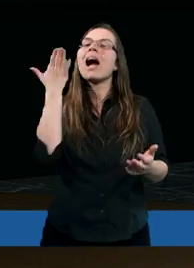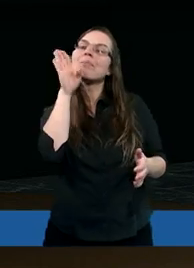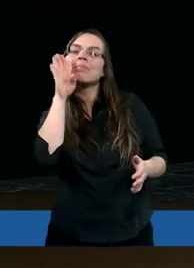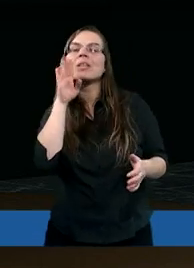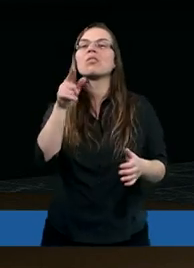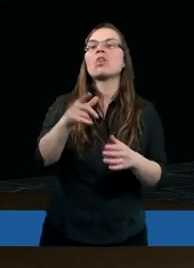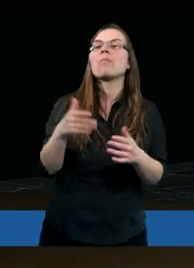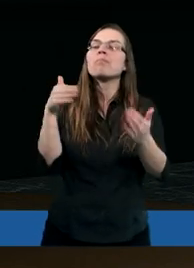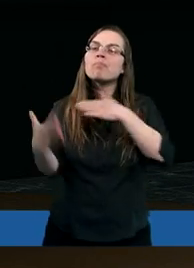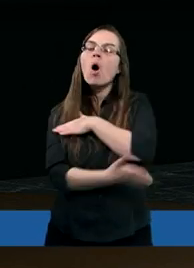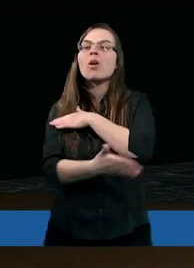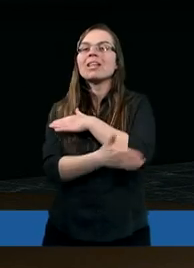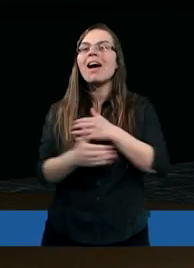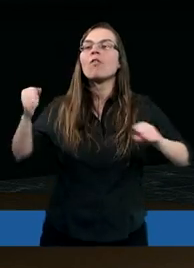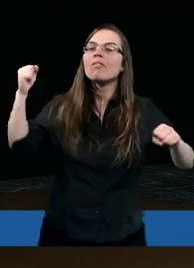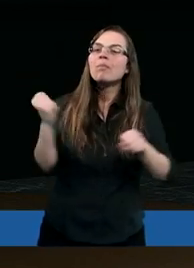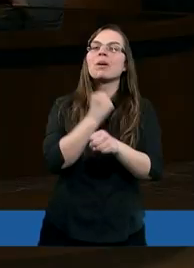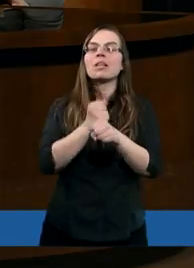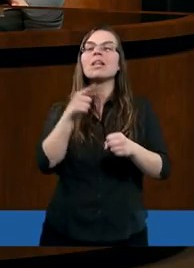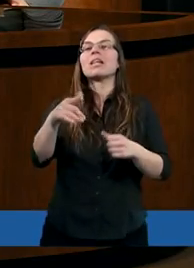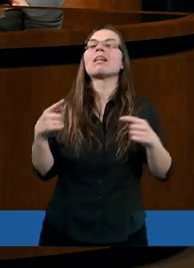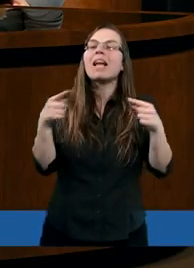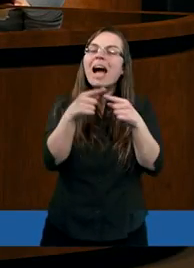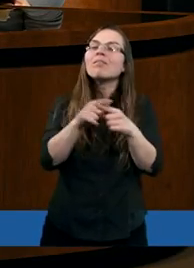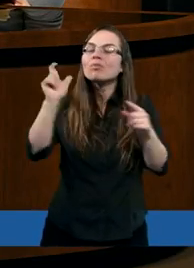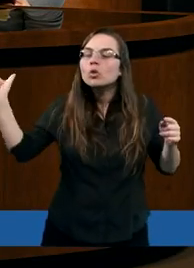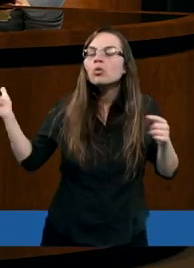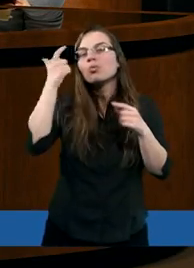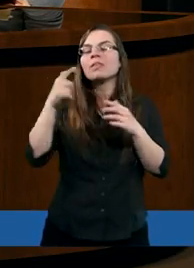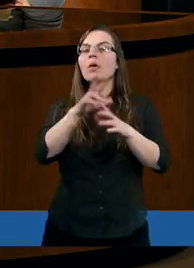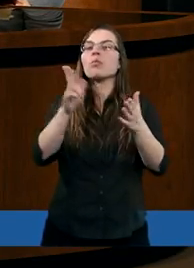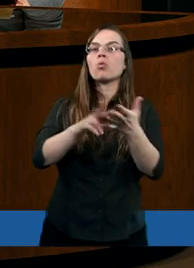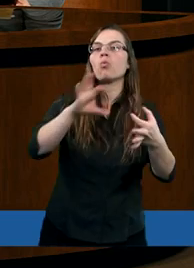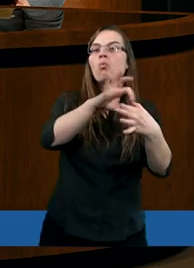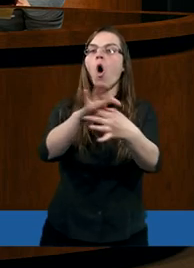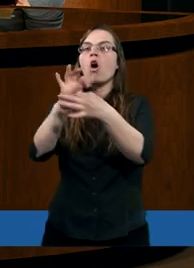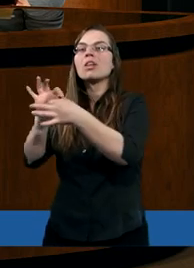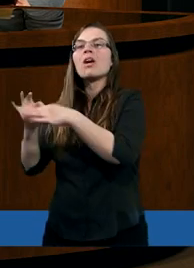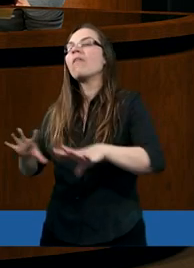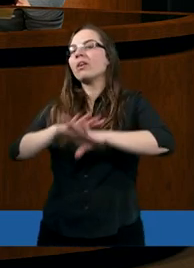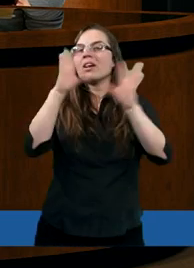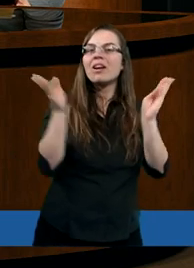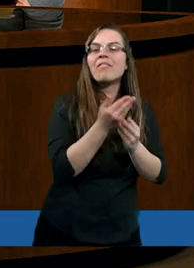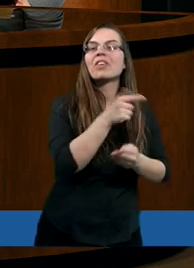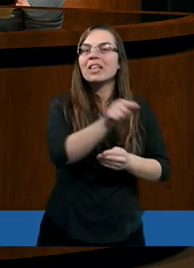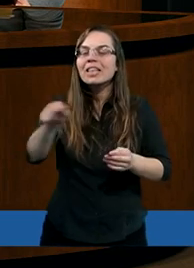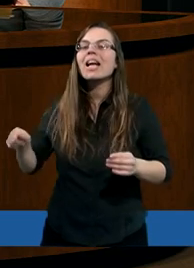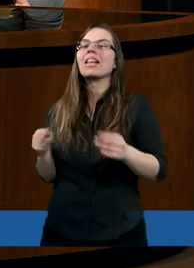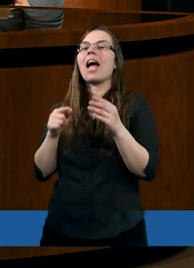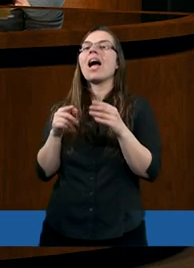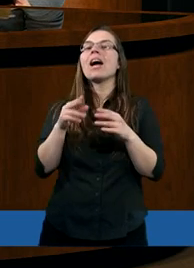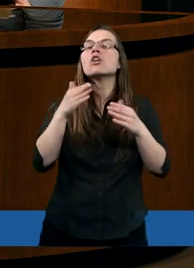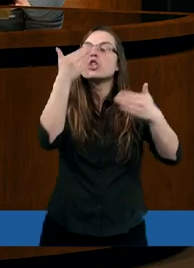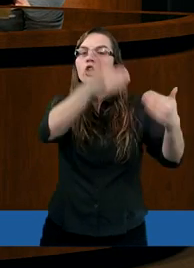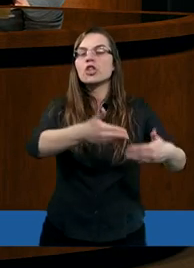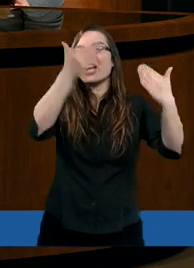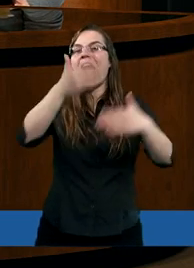głównym, podstawowym kamieniem. Narożnym, który łączył wszystkie inne, jakby te